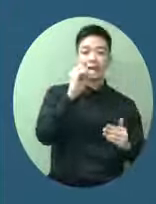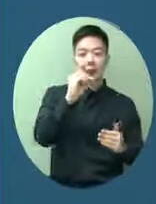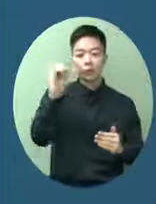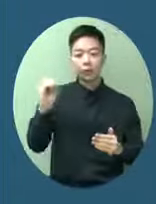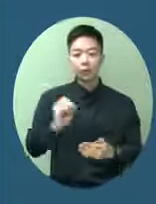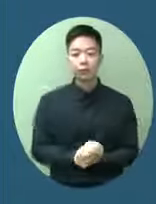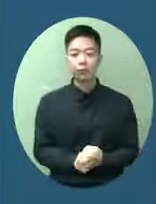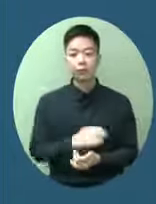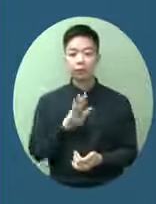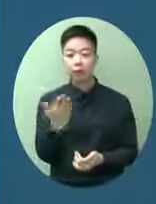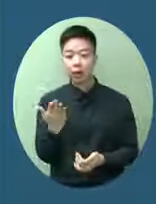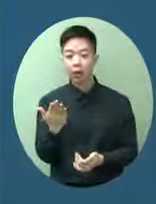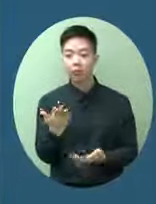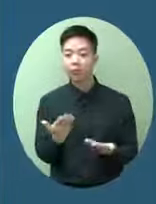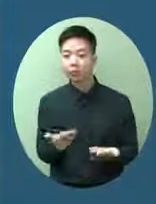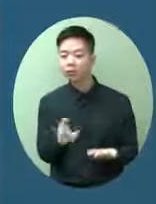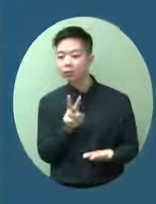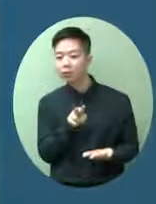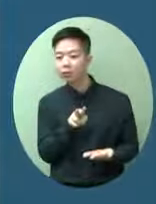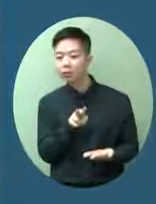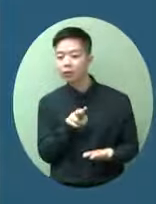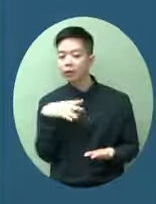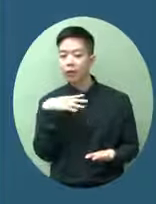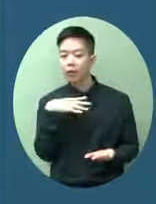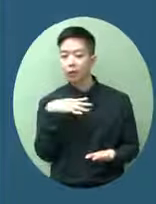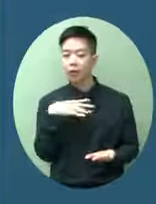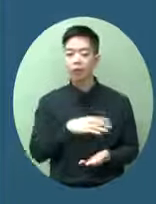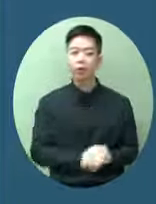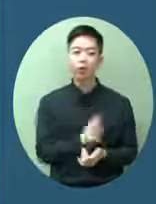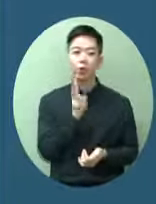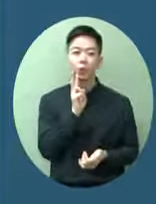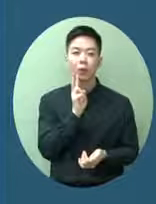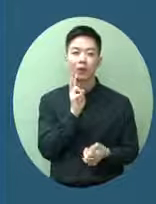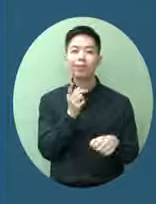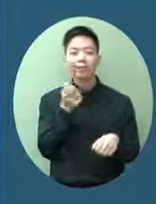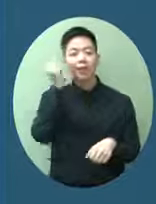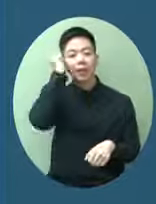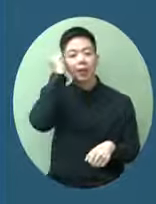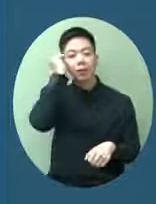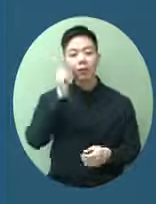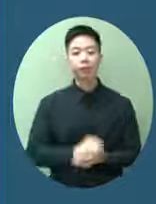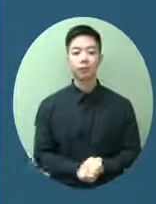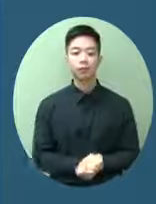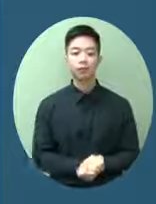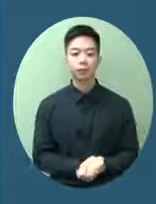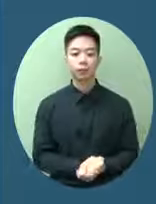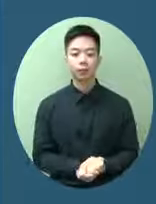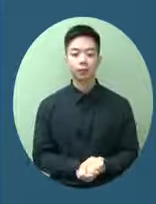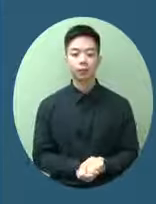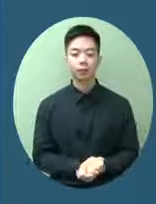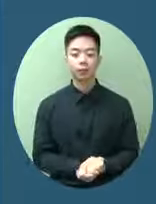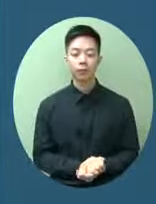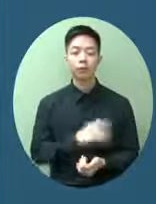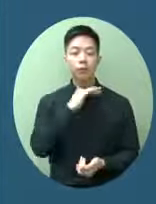這個的比率都似乎現在的趨勢都不是很樂觀的因為要做到這個目標